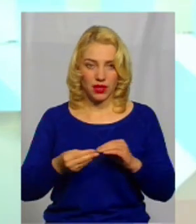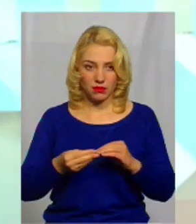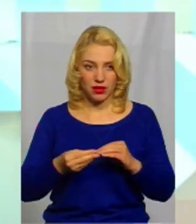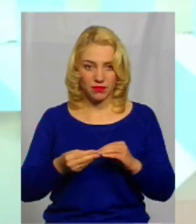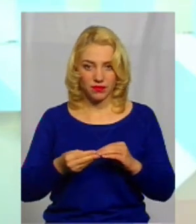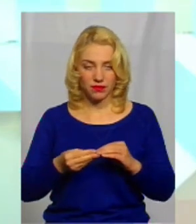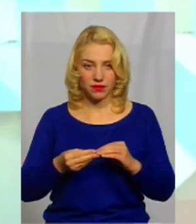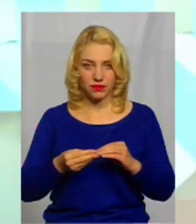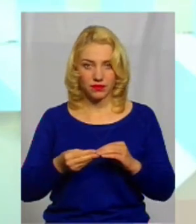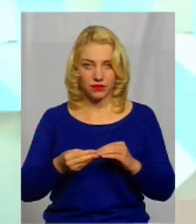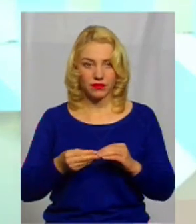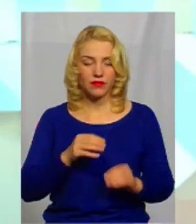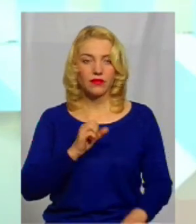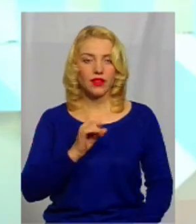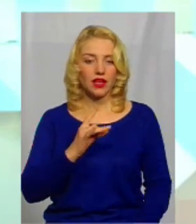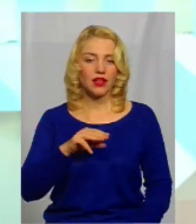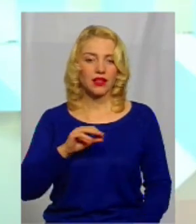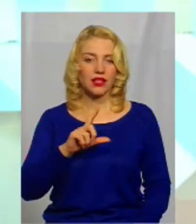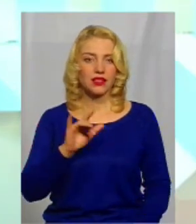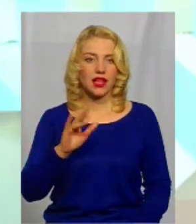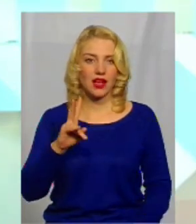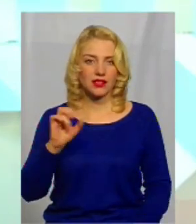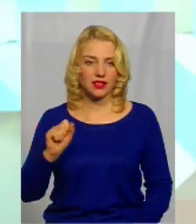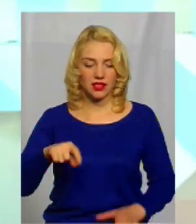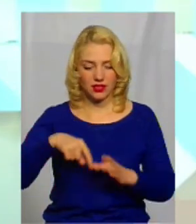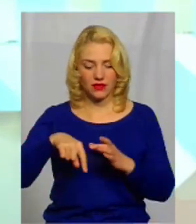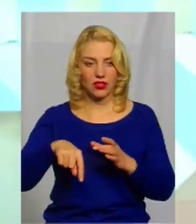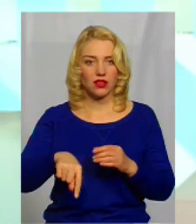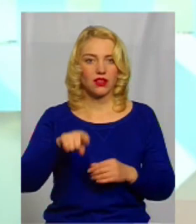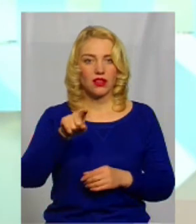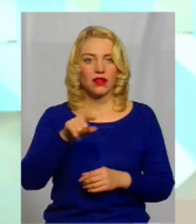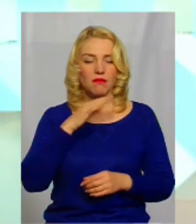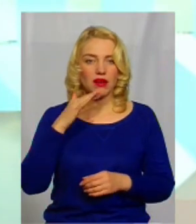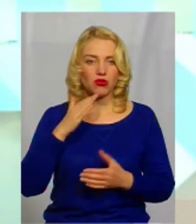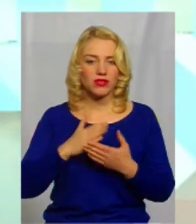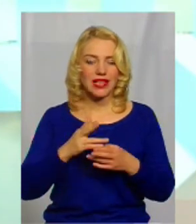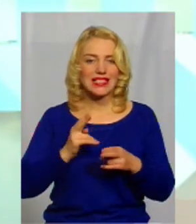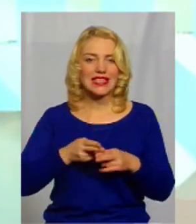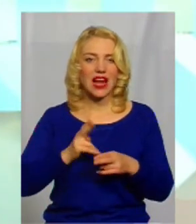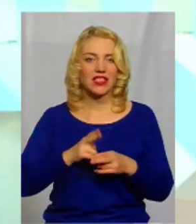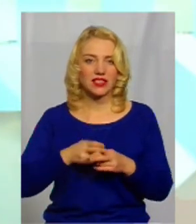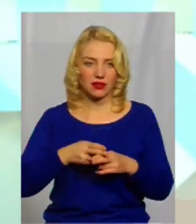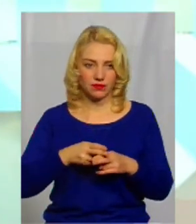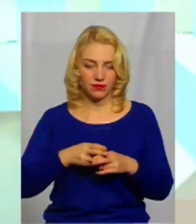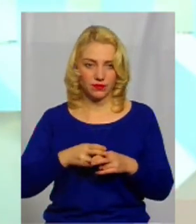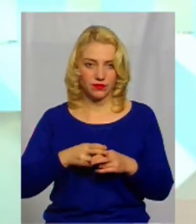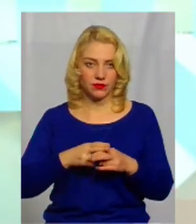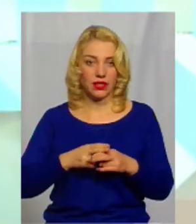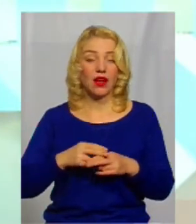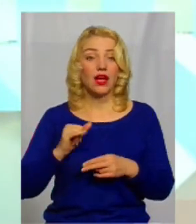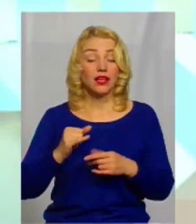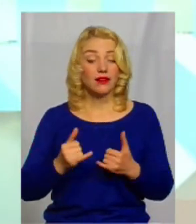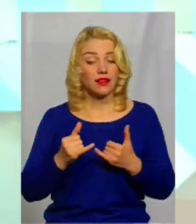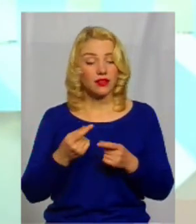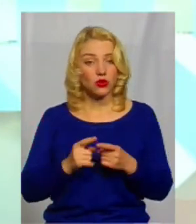артизіанських свертловинах – це те, що там дуже багато железу. Багатьох, ну, практично у всіх. І